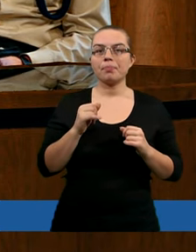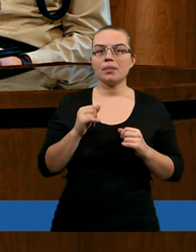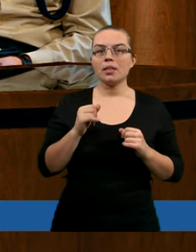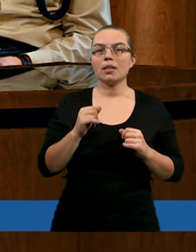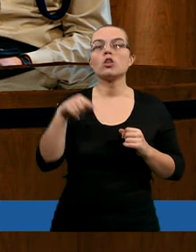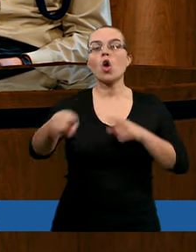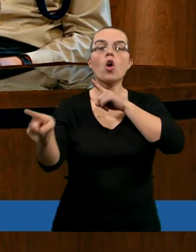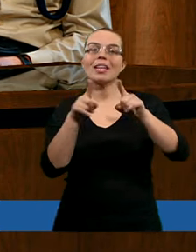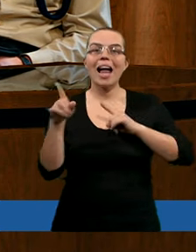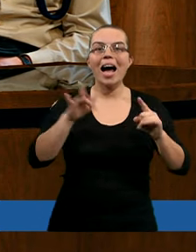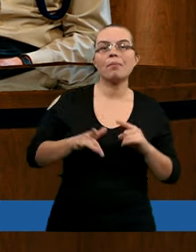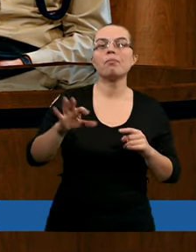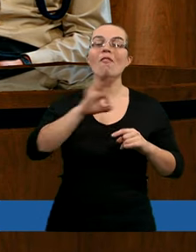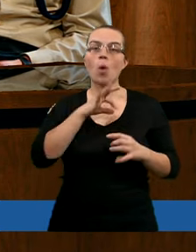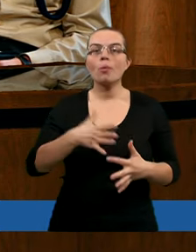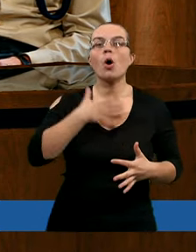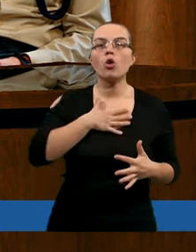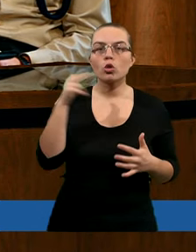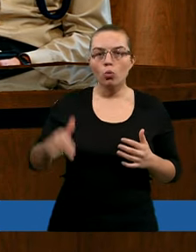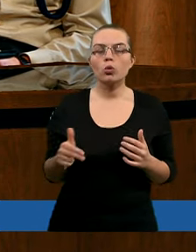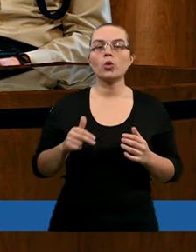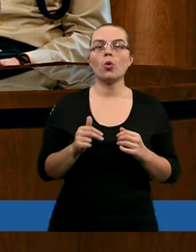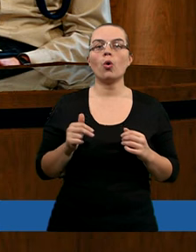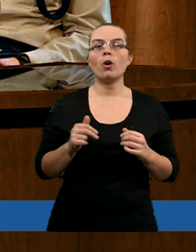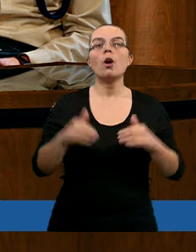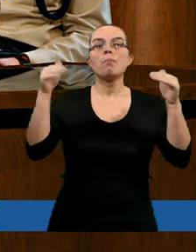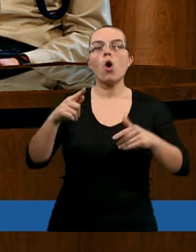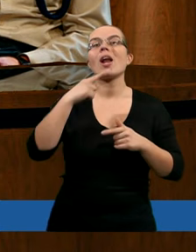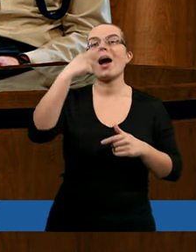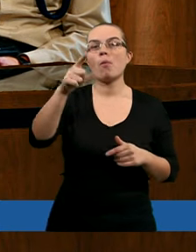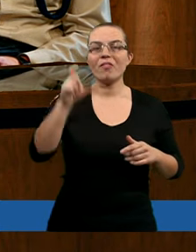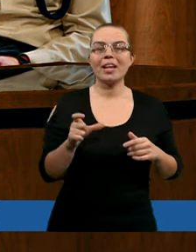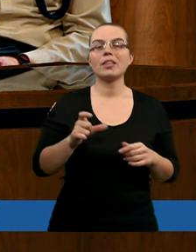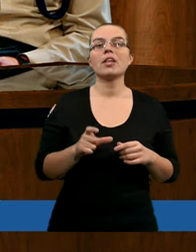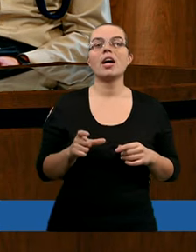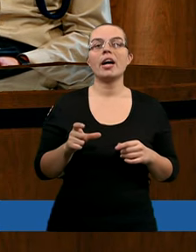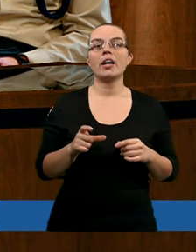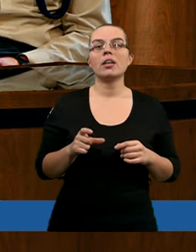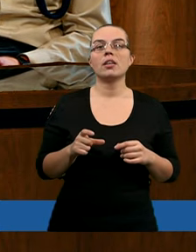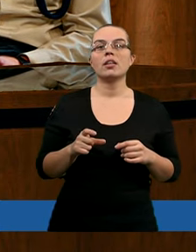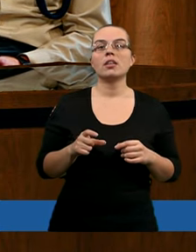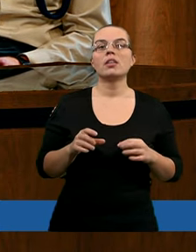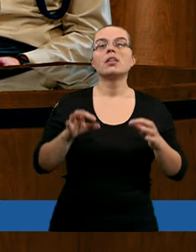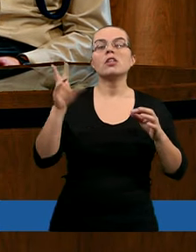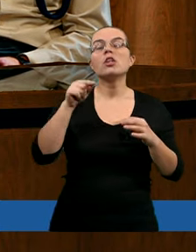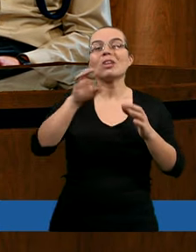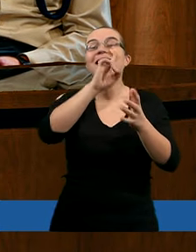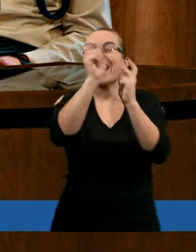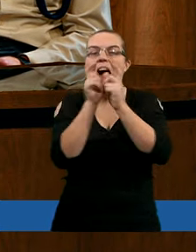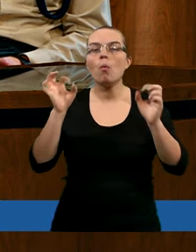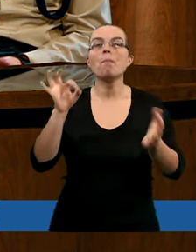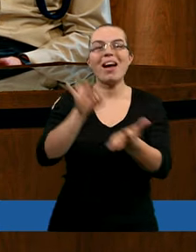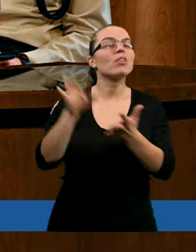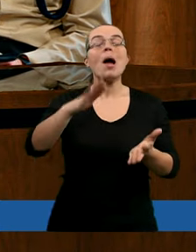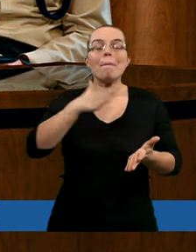To znaczy, w moim odczuciu, można powiedzieć, nawet z całą pewnością,